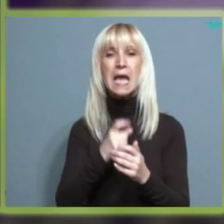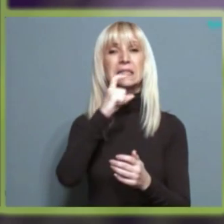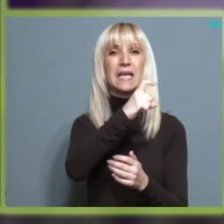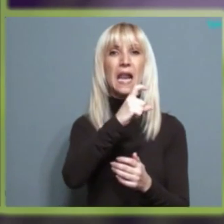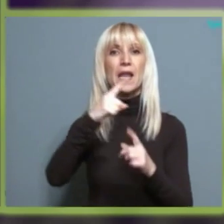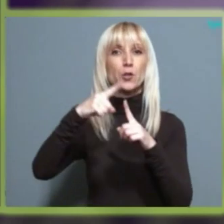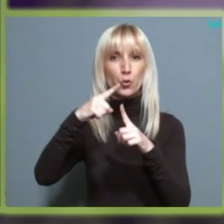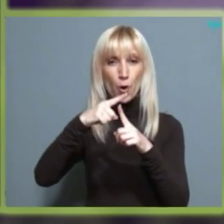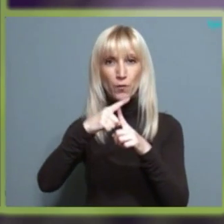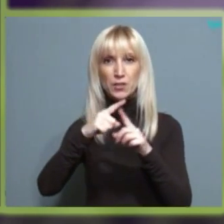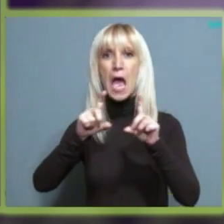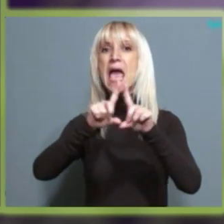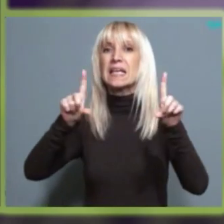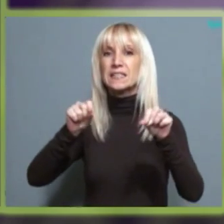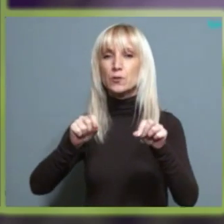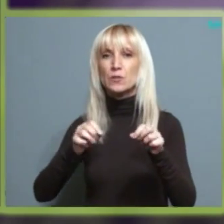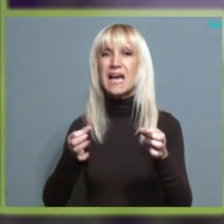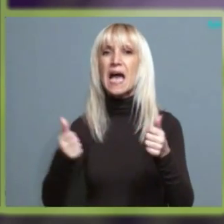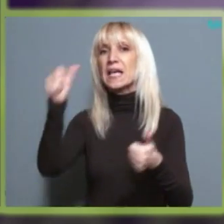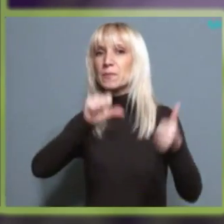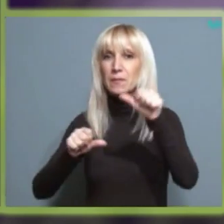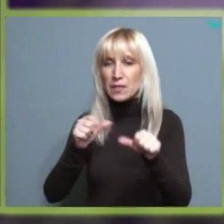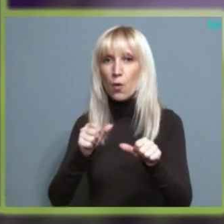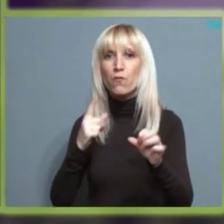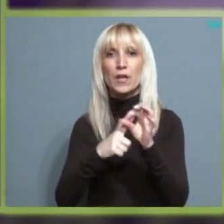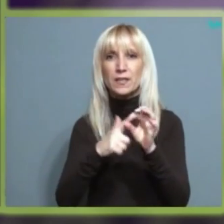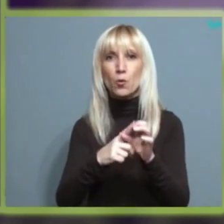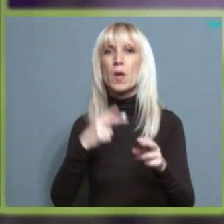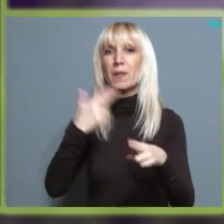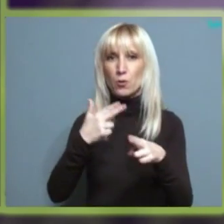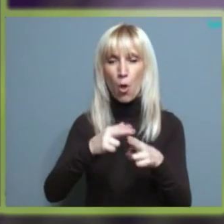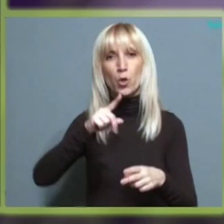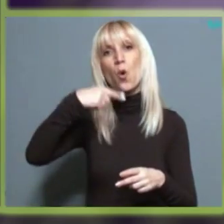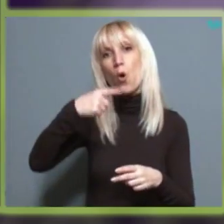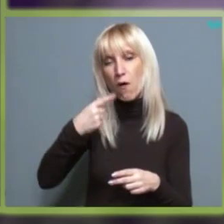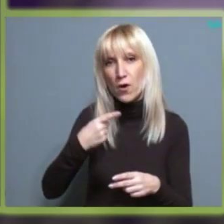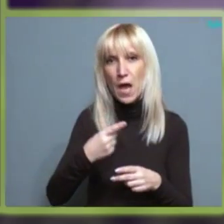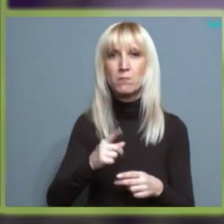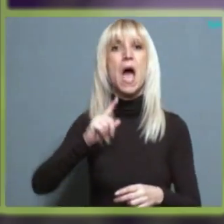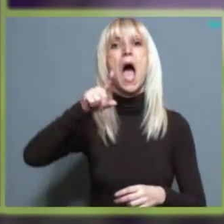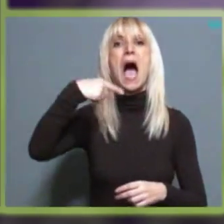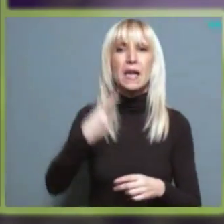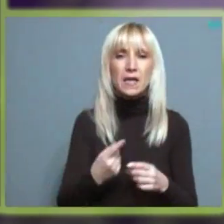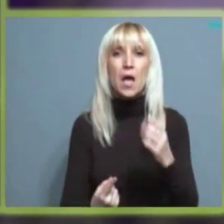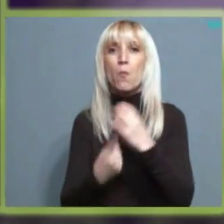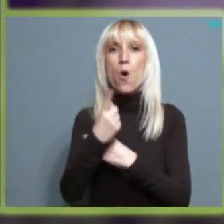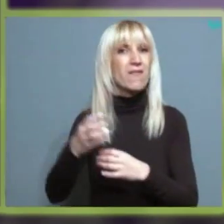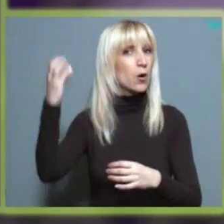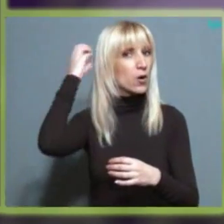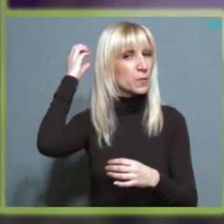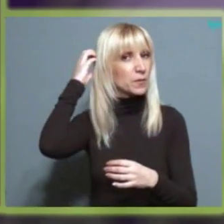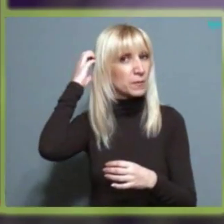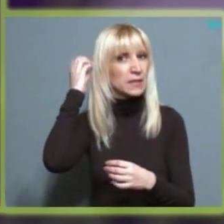Selena Todorović sa Instituta za eksperimentalnu fonetiku i patologiju ugovora rekla je da je pojeva kohlernog implanta